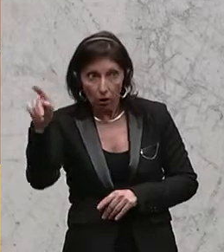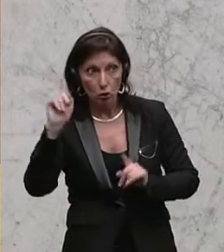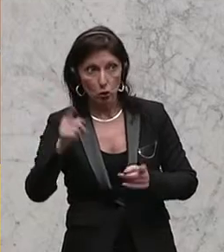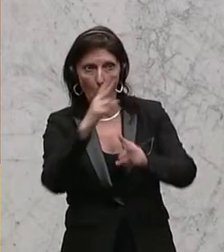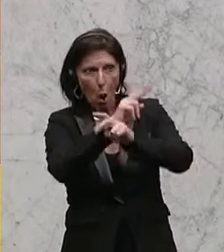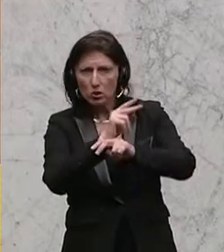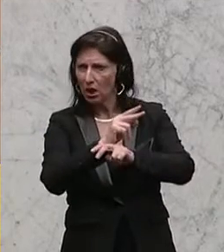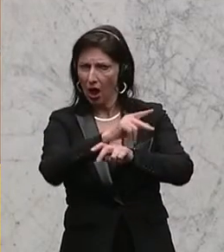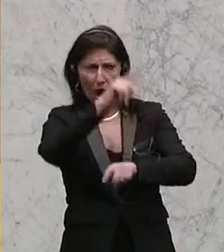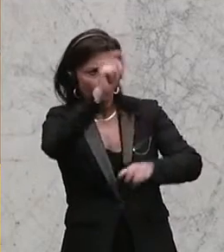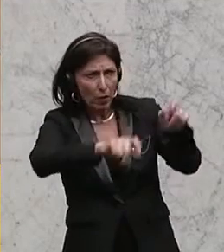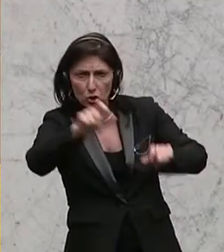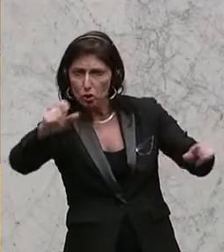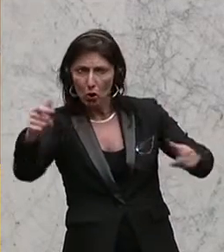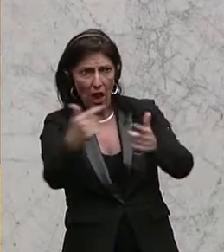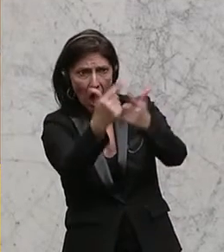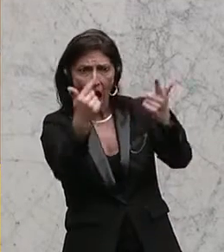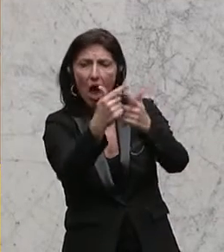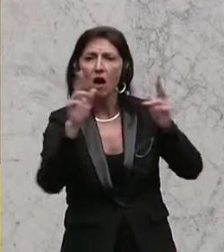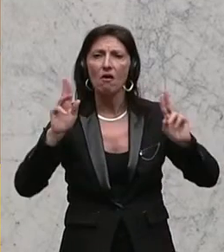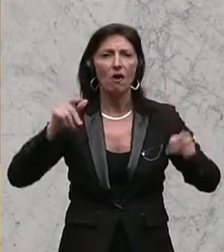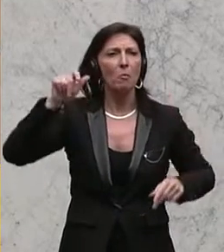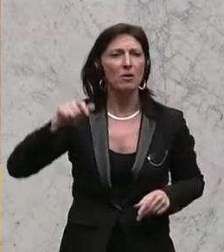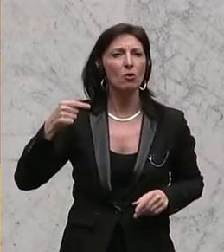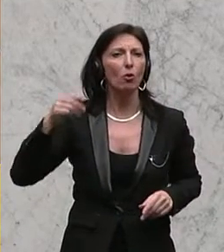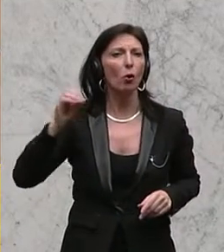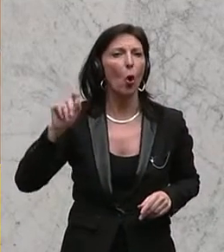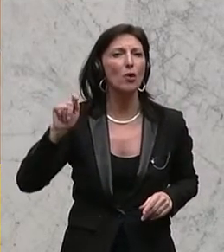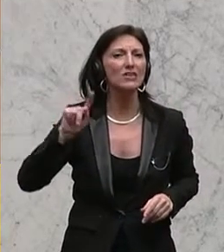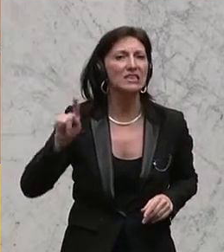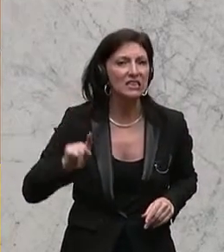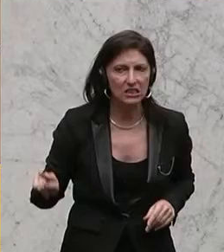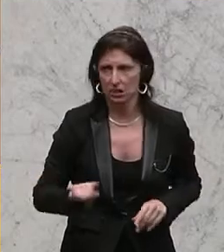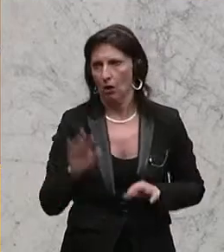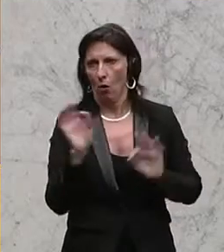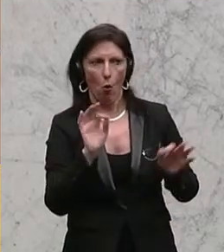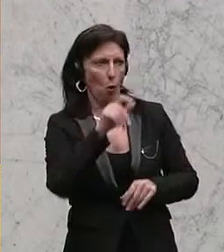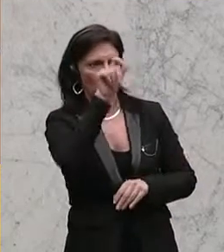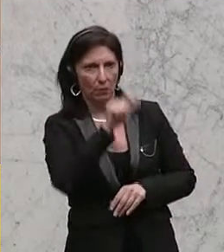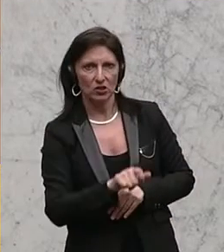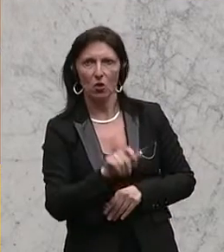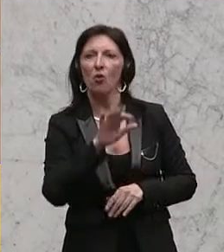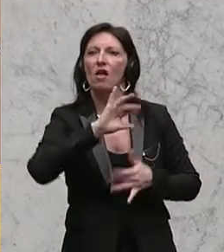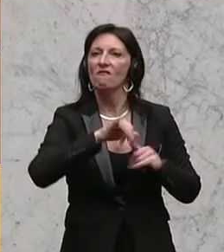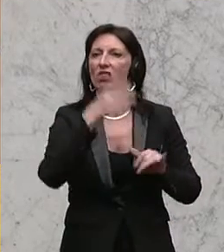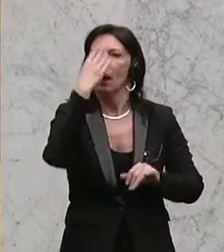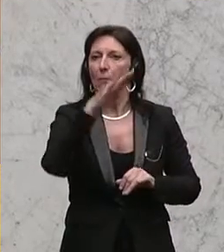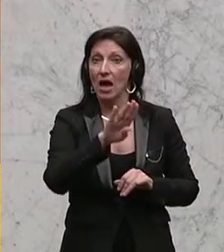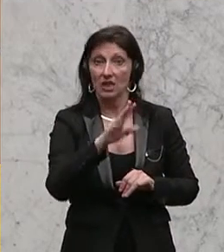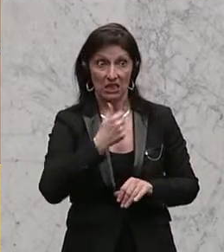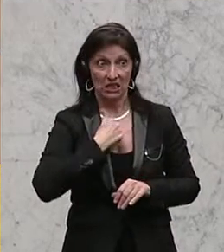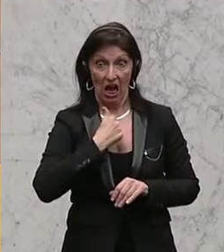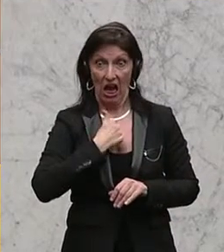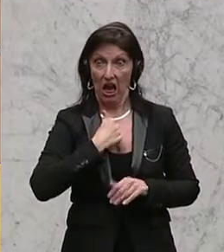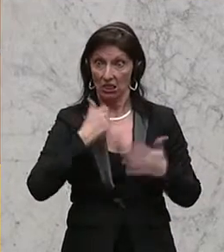und Österreichern, warum ein Alexander Götz und ein Herr Peter Weinmeister ehemalige FPÖ-Politiker aus Graz,